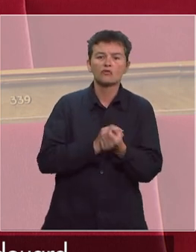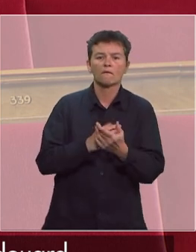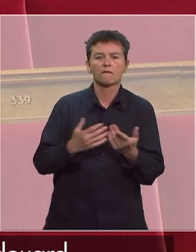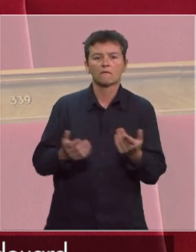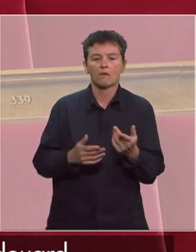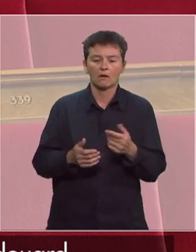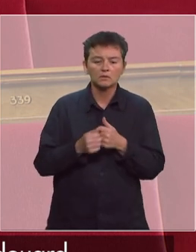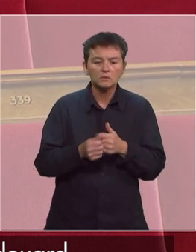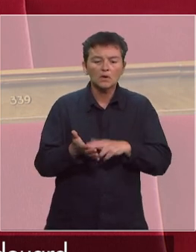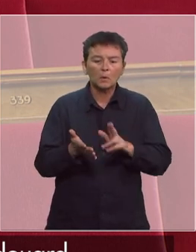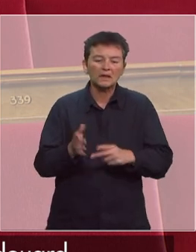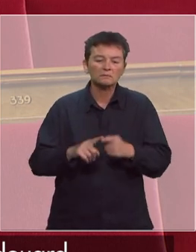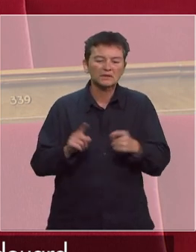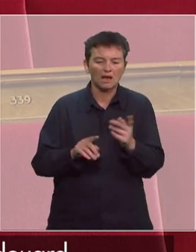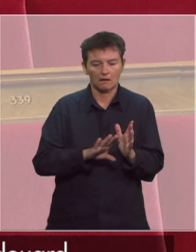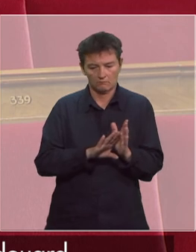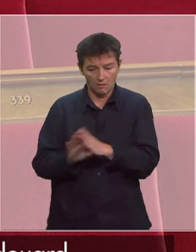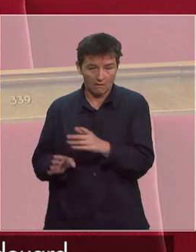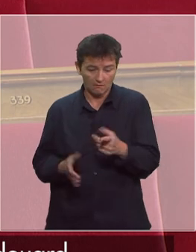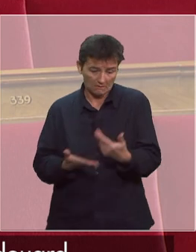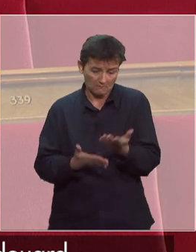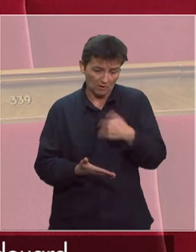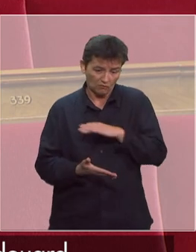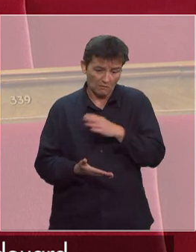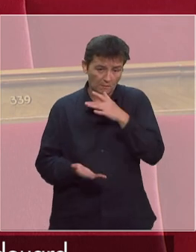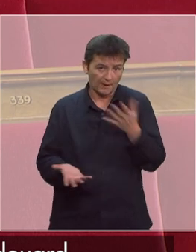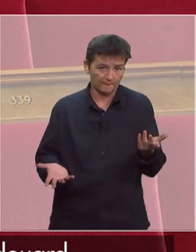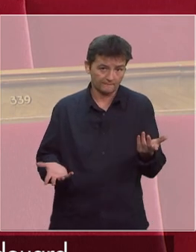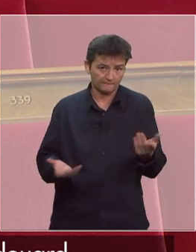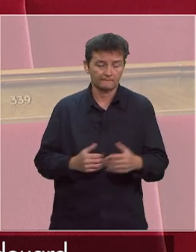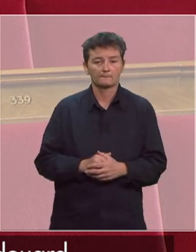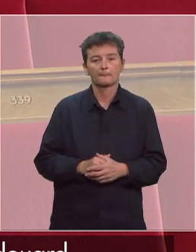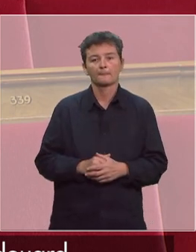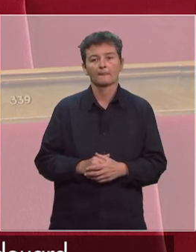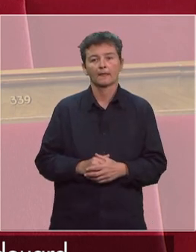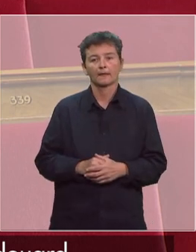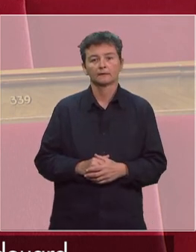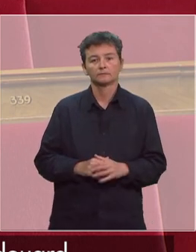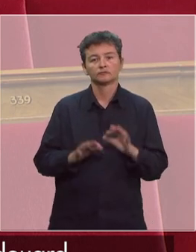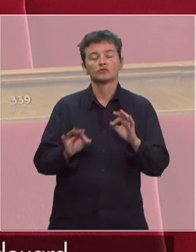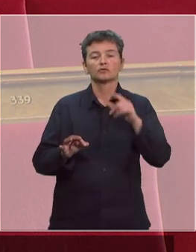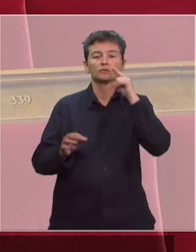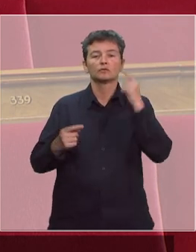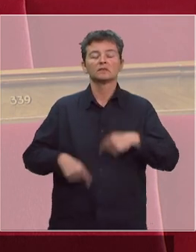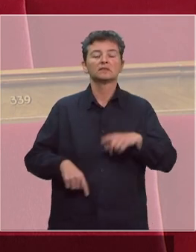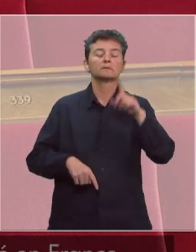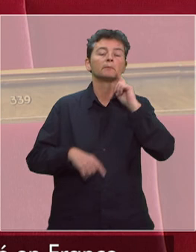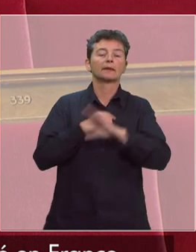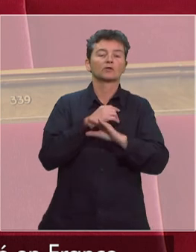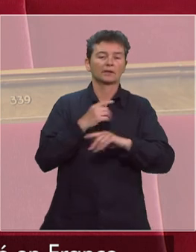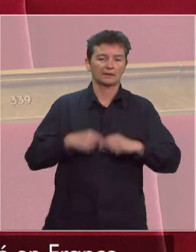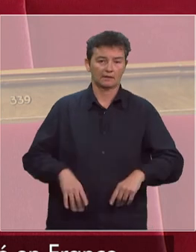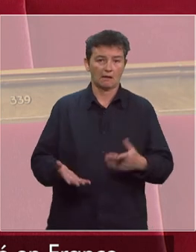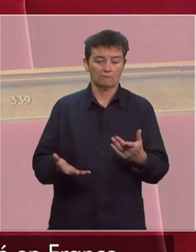contractuelles spécifiques, ne permette cette prise en charge. Dès lors, M. le Mme la secrétaire d'Etat,